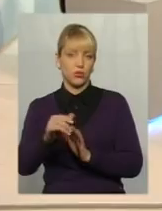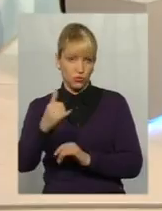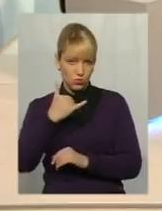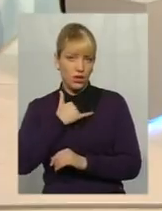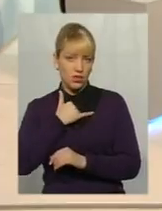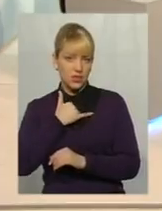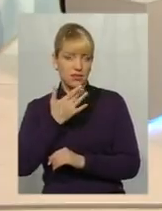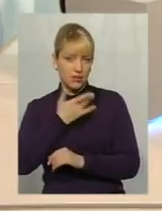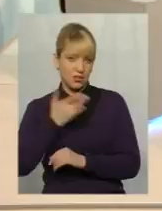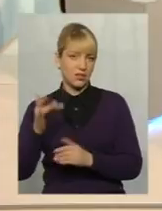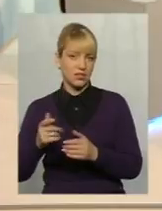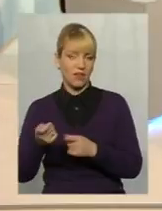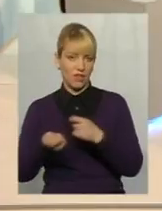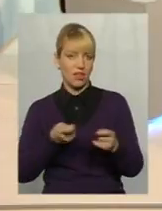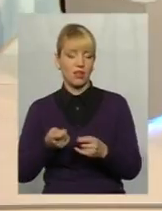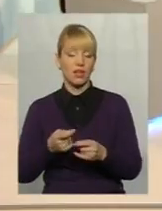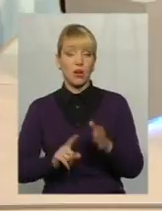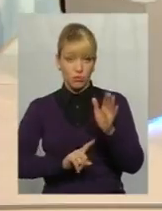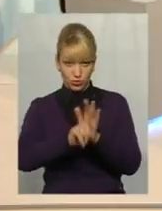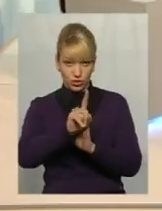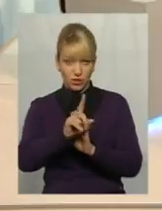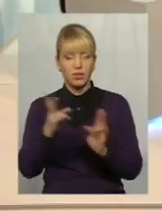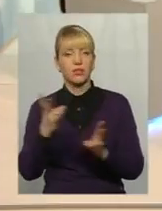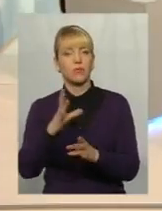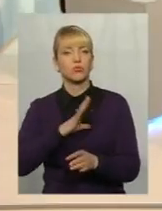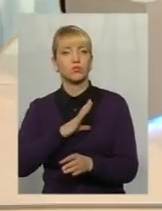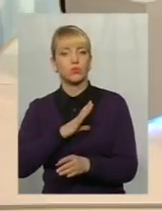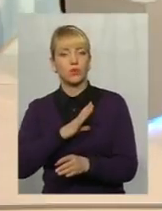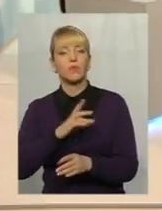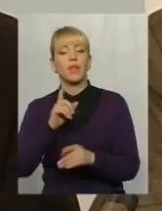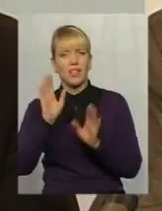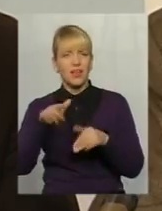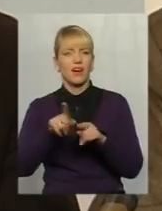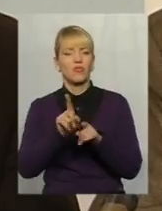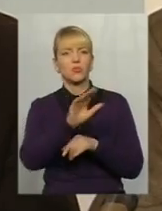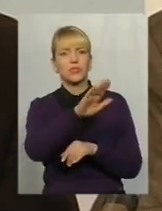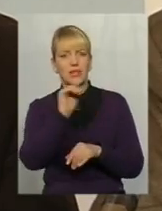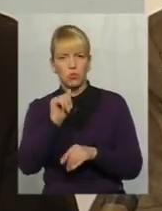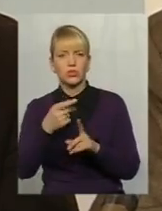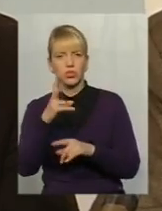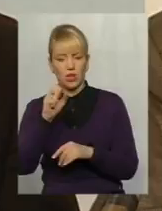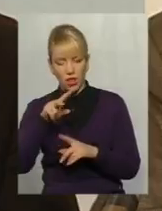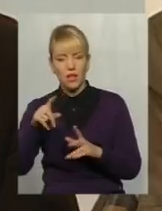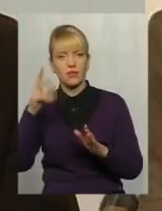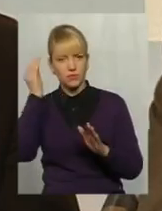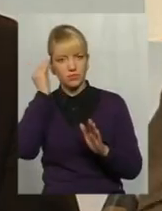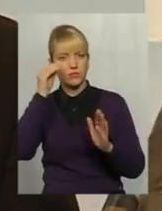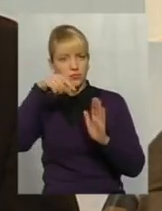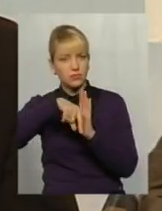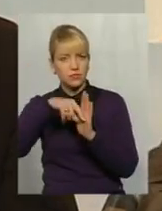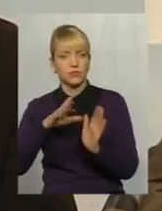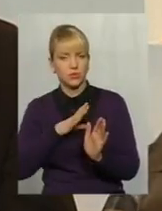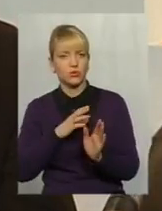започаткувала і має бути. Хай воно було там, так, запозичене, але певний сенс вони в то вкладали. Тобто, для того, щоб